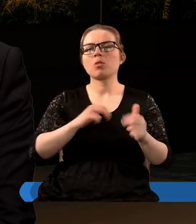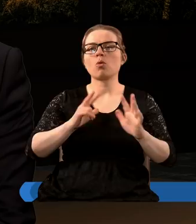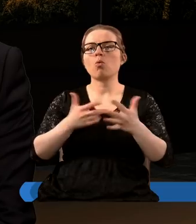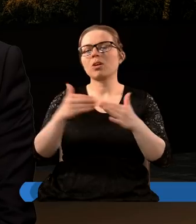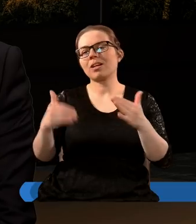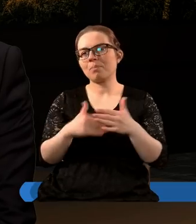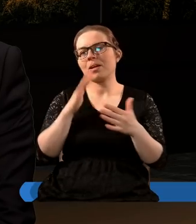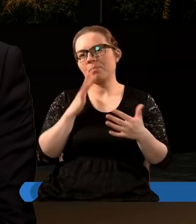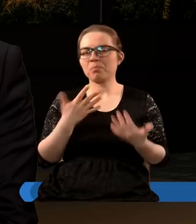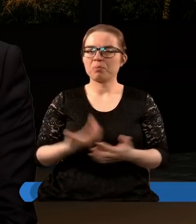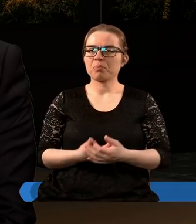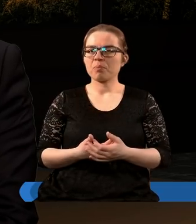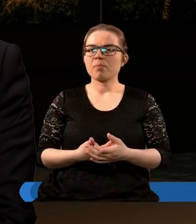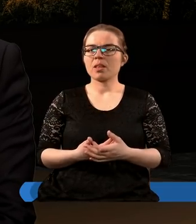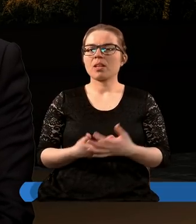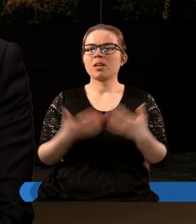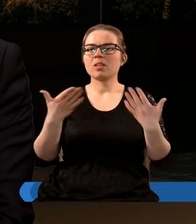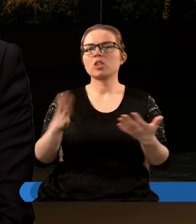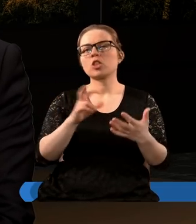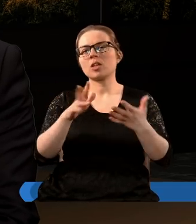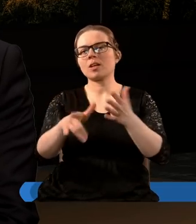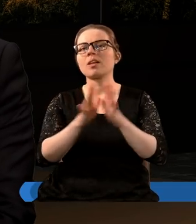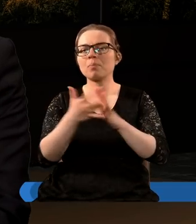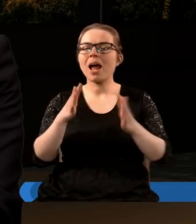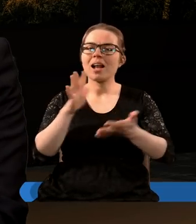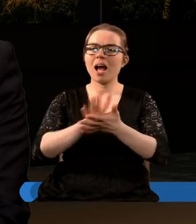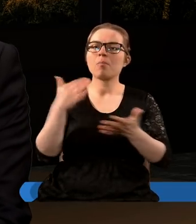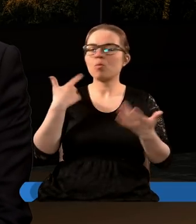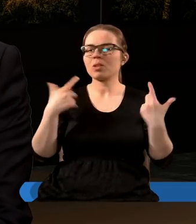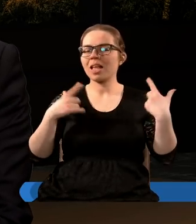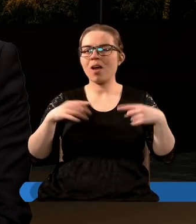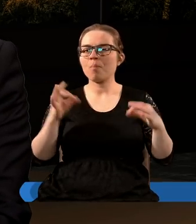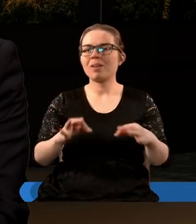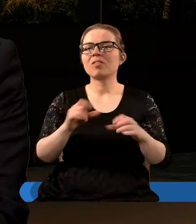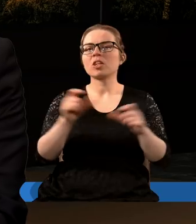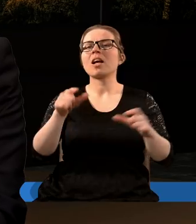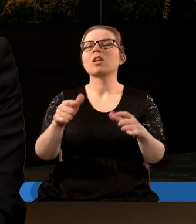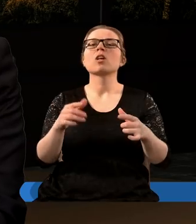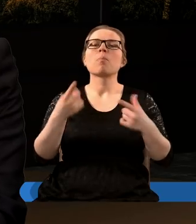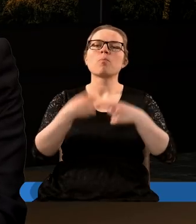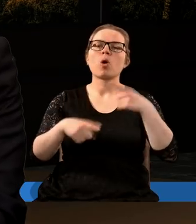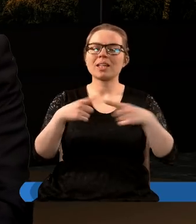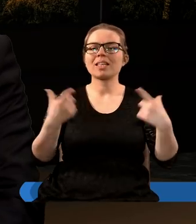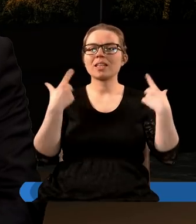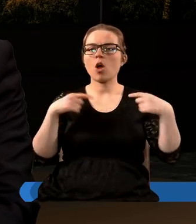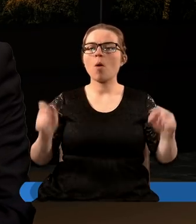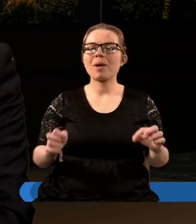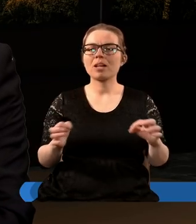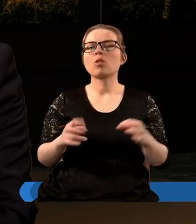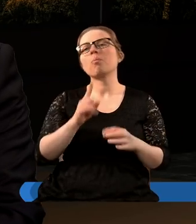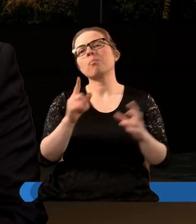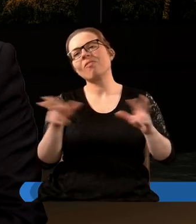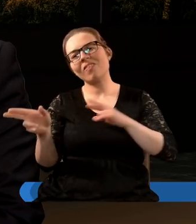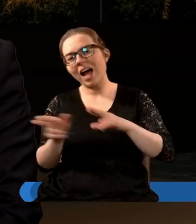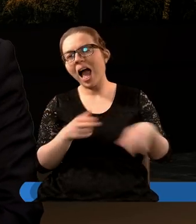ósmym, czyli przez jakiś czas zmienił swój charakter, był nieobecny w sensie tej politycznej obecności, po